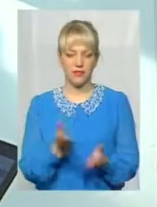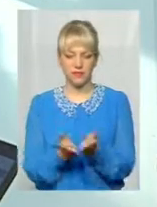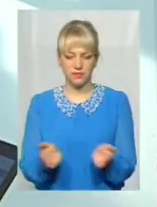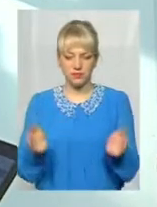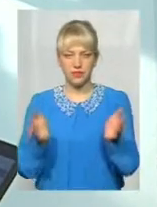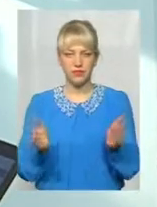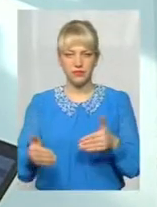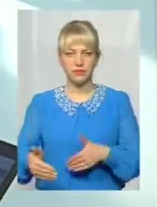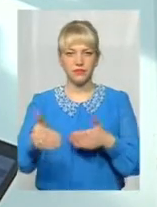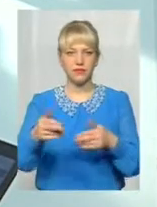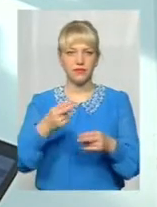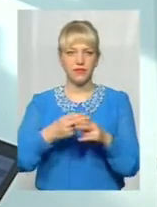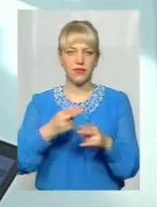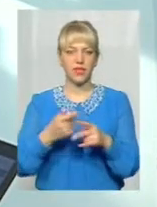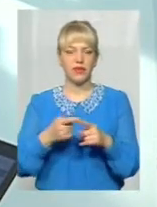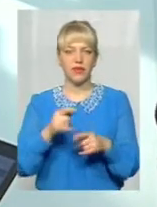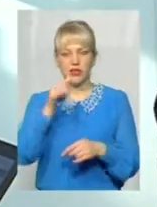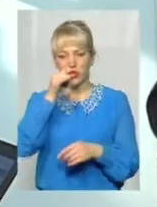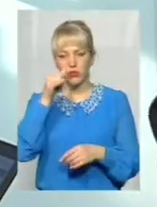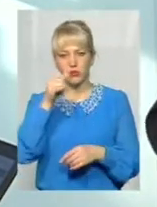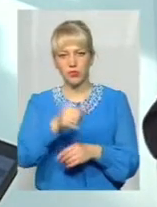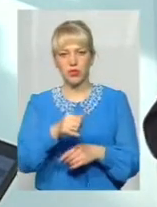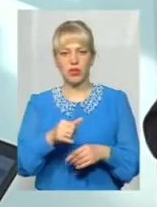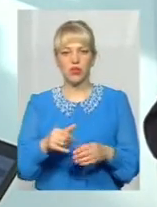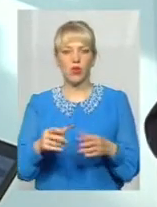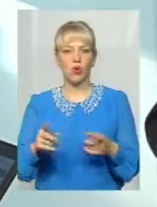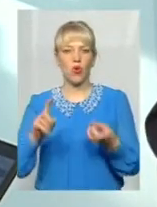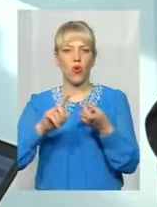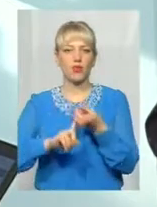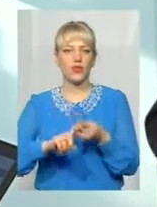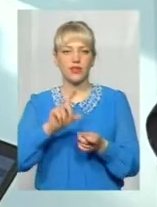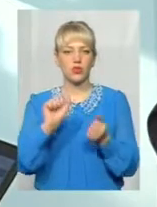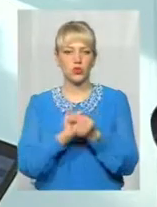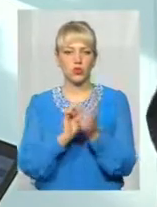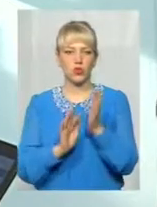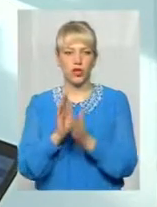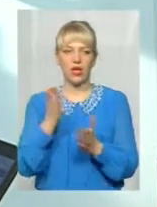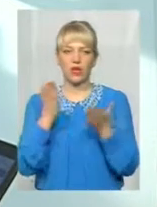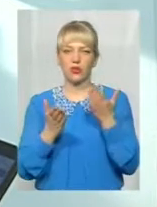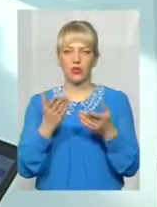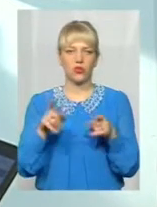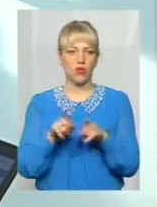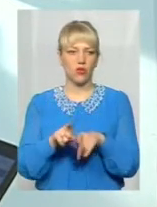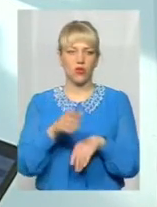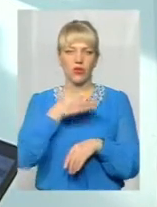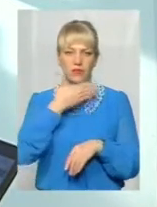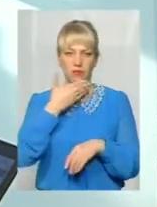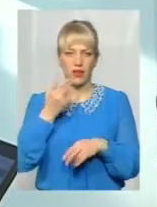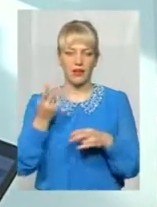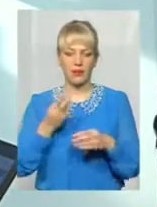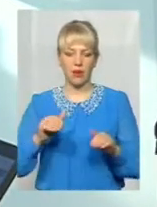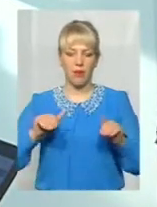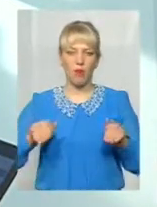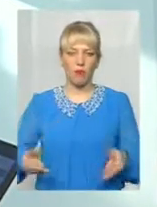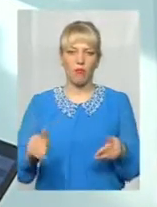контакт вогню з лісовою підстилкою, тому пожежа не виникне. Якщо ж немає такого приладу, то треба обкопати